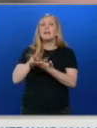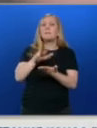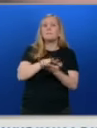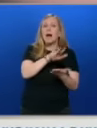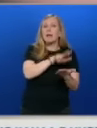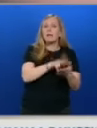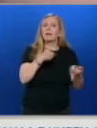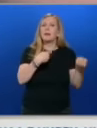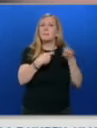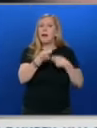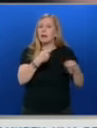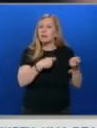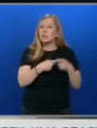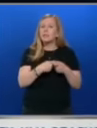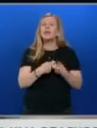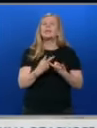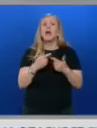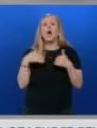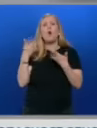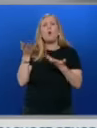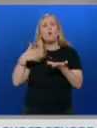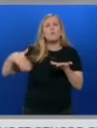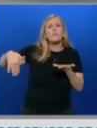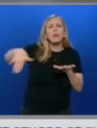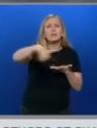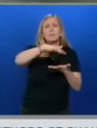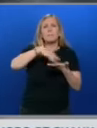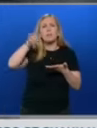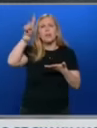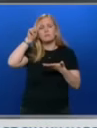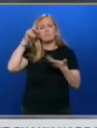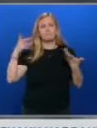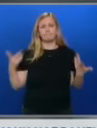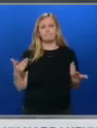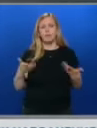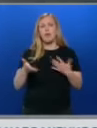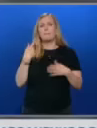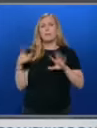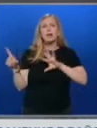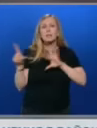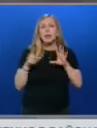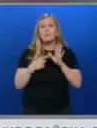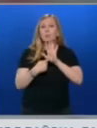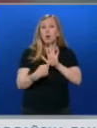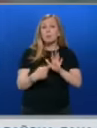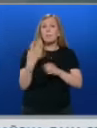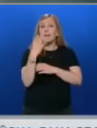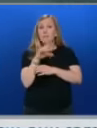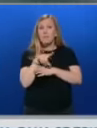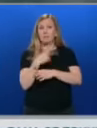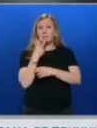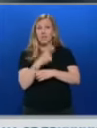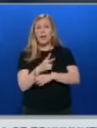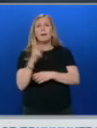търговски център на околовръстния път на София Миналата седмица ви показахме видео на което се вижда как БИК